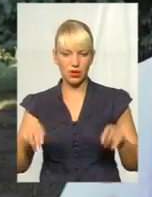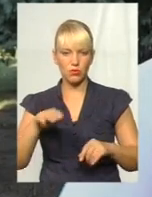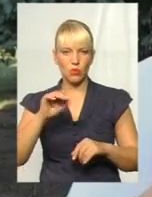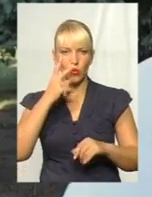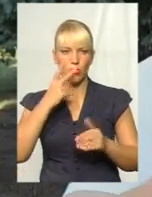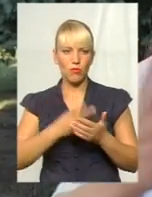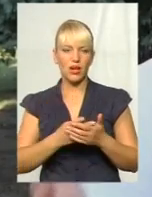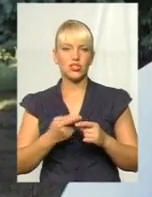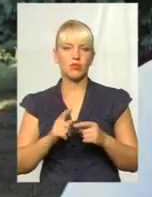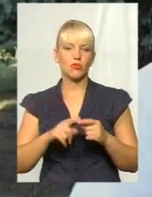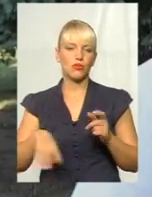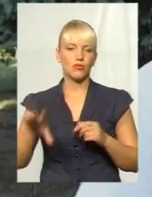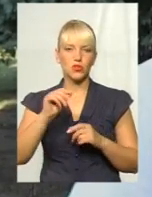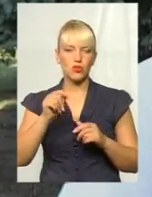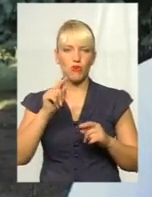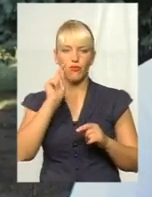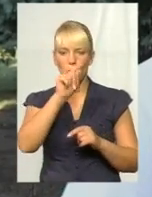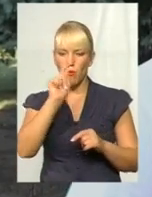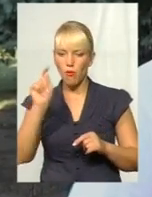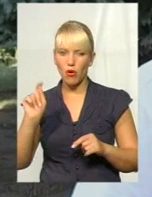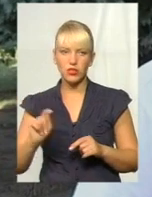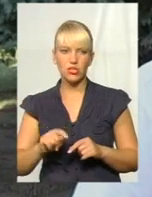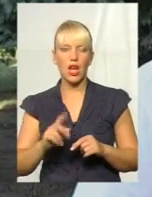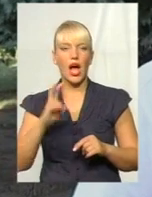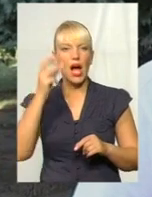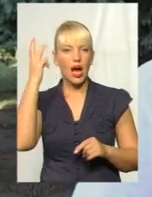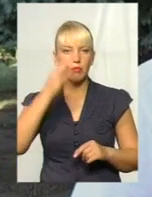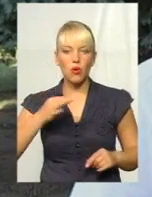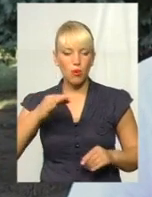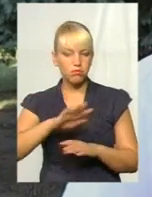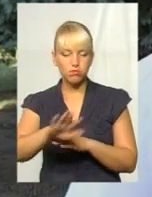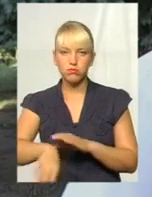карту усіянну в позначках, і Хмельницька область пустка, немає.